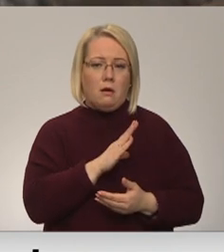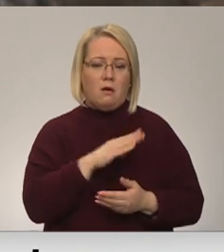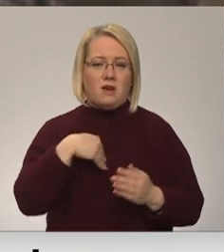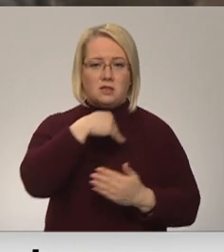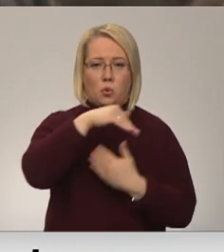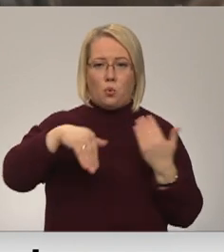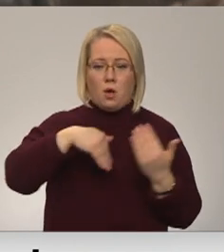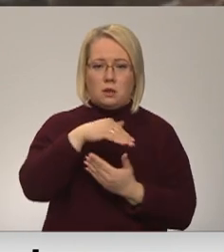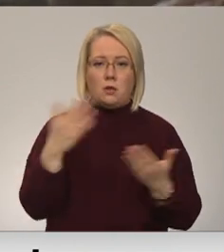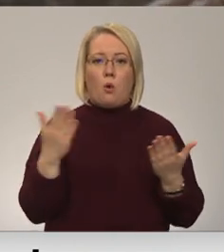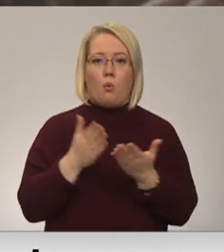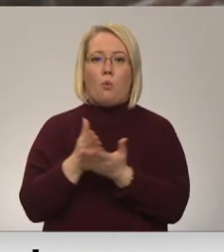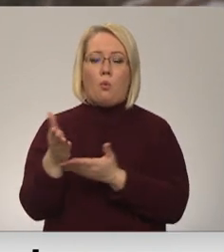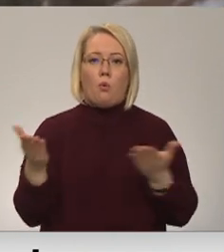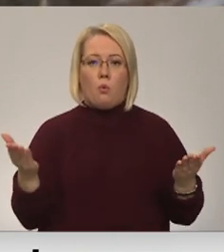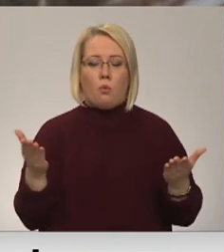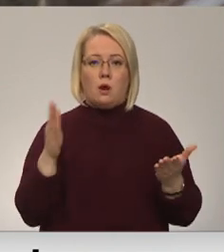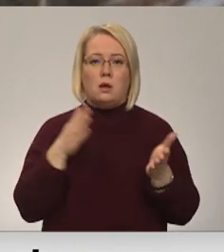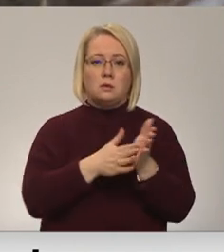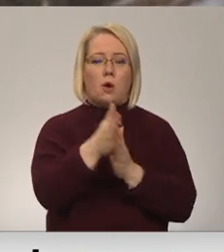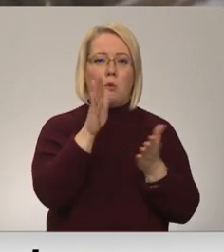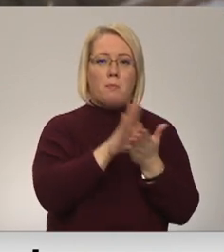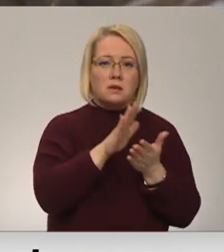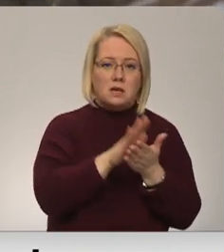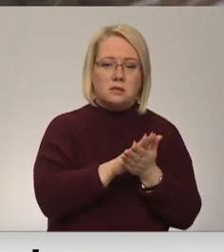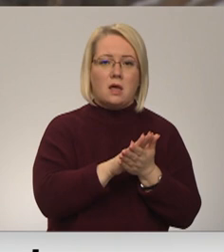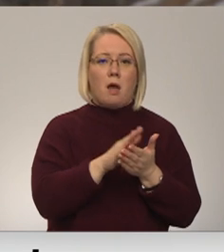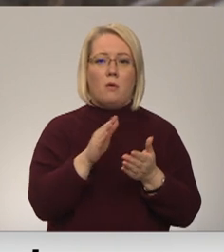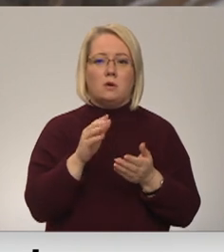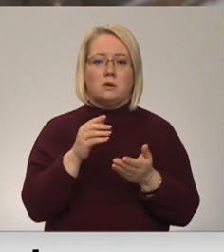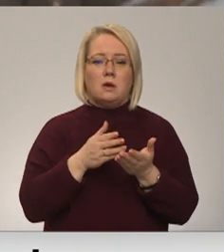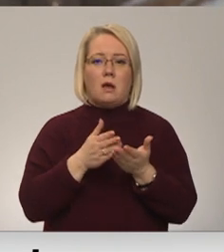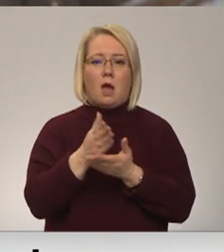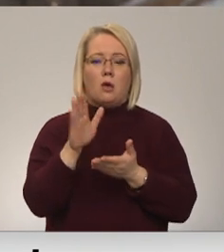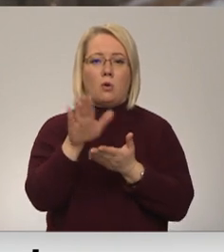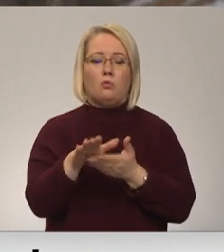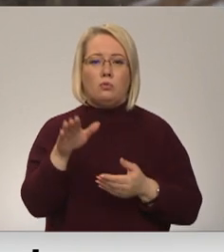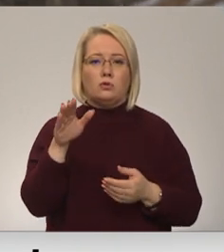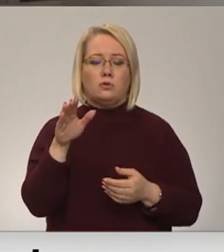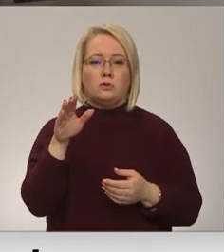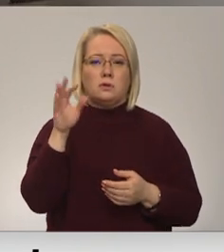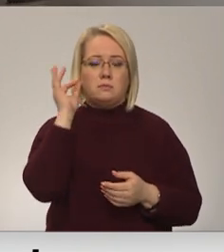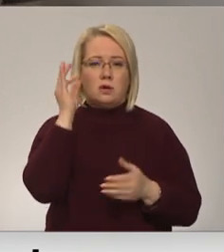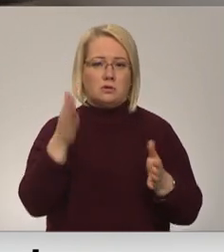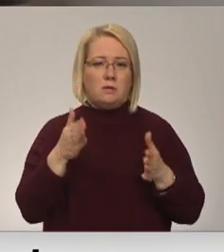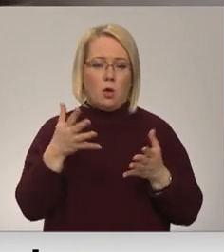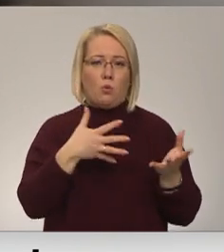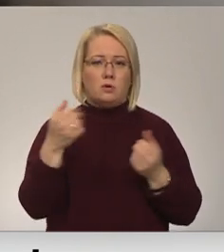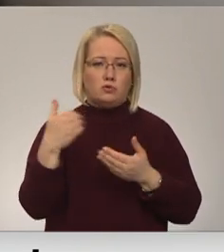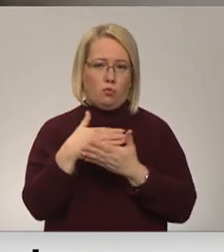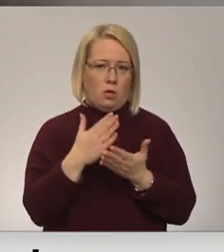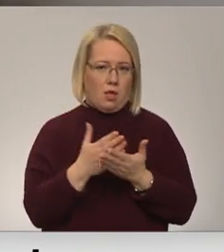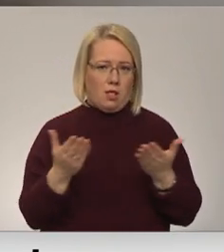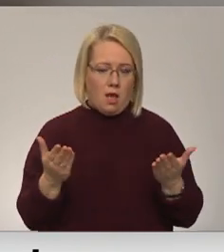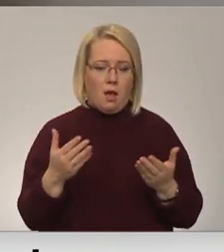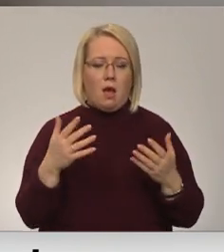Kur lai tiek pazīšanos gaivā uz sikos limnīcu uz uzņemšanu. Nacionālajā vēst